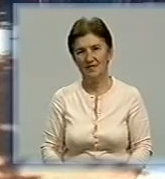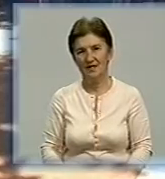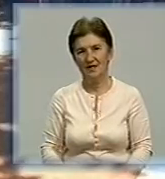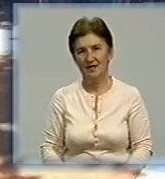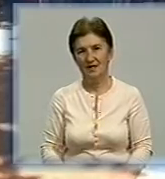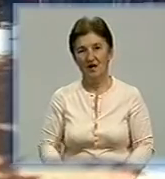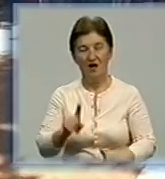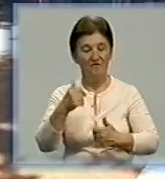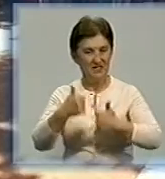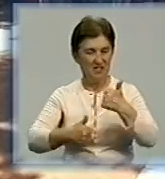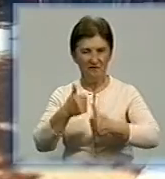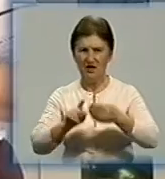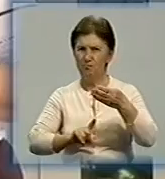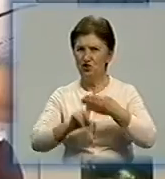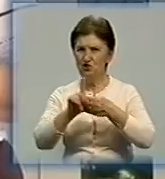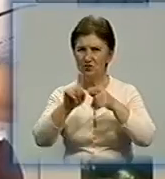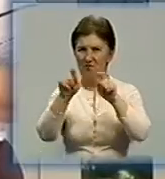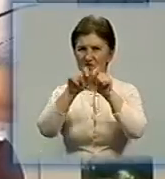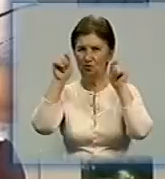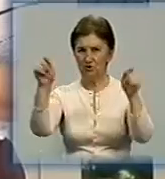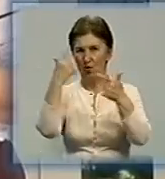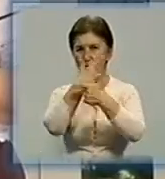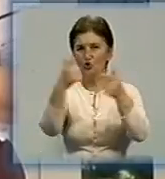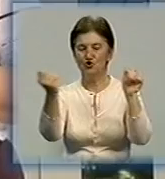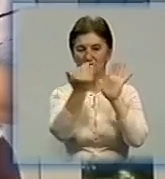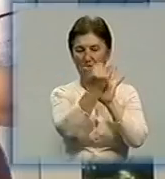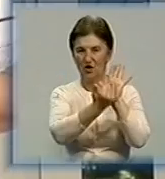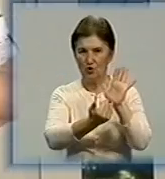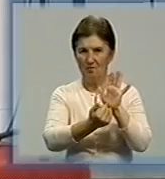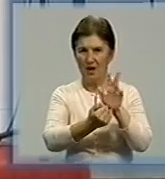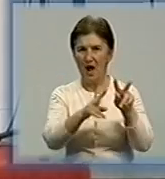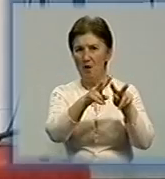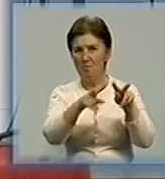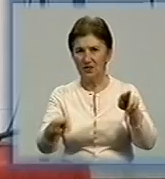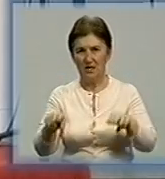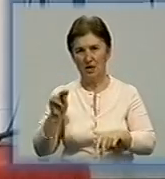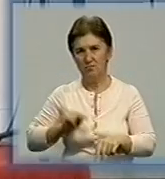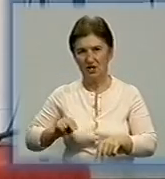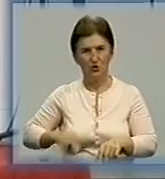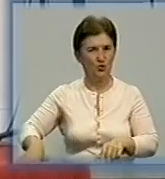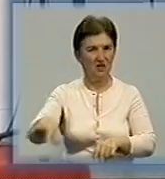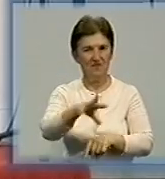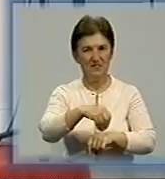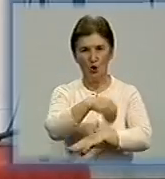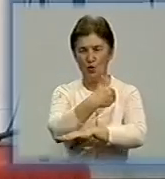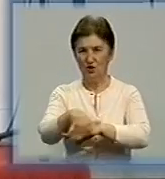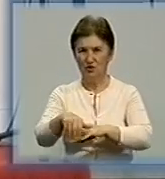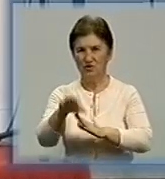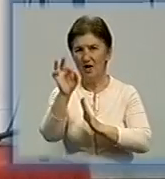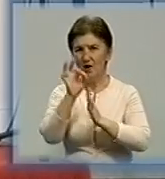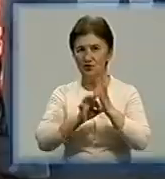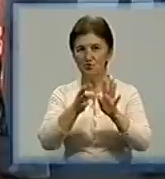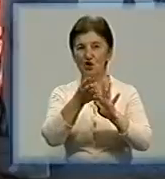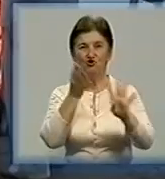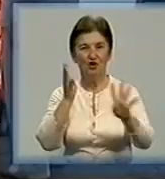Бібліофестиваль розпочинається урочистим відкриттям і оголошенням програми. Паралельно з концертом працюють усі вуличні майданчики. Одразу утворюється черга